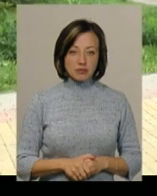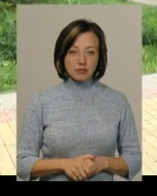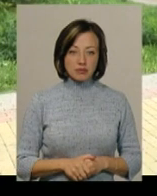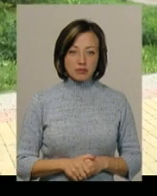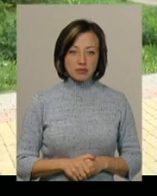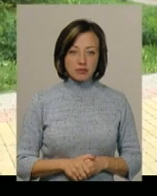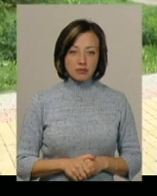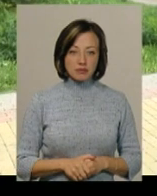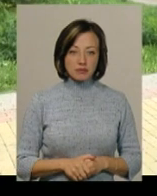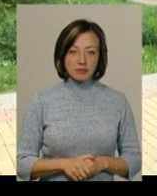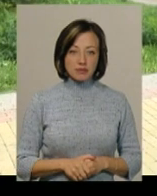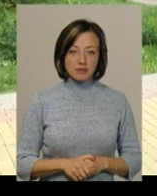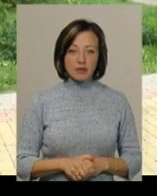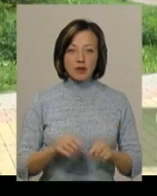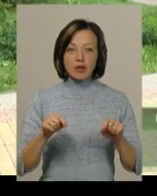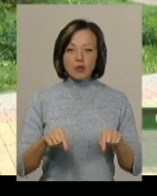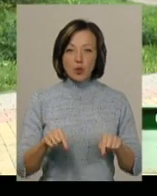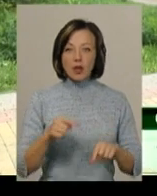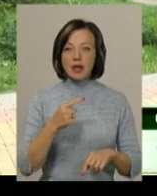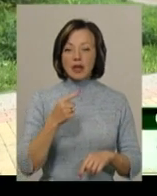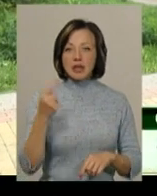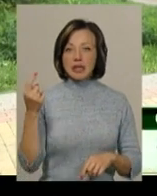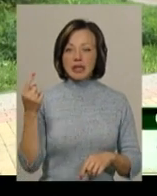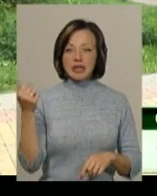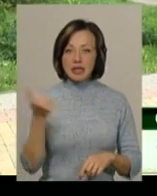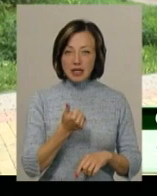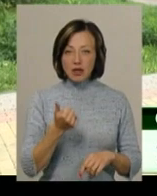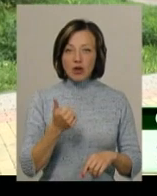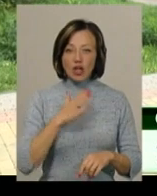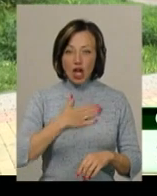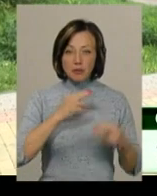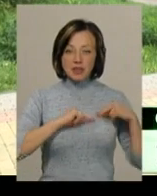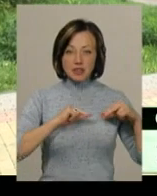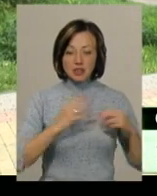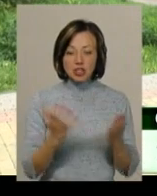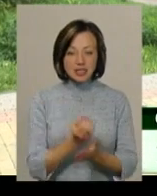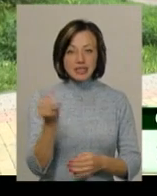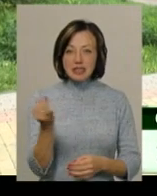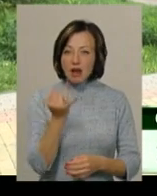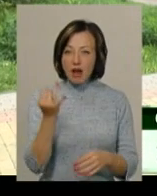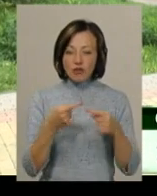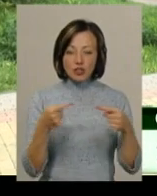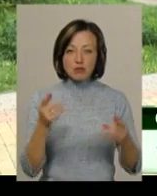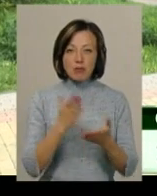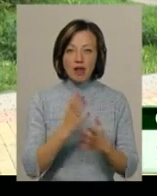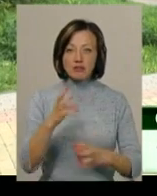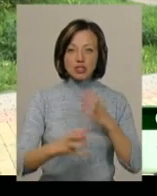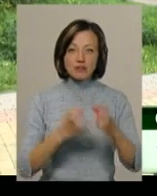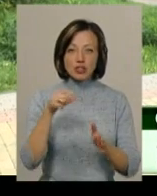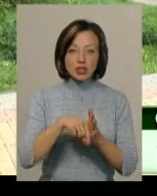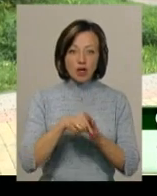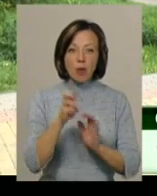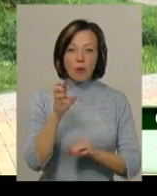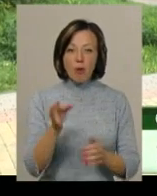«Цю неділю наші співробітники, археологи віднайшли дуже цікаву річ, яка має всесвітнє значення, тому що